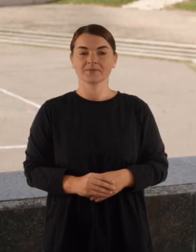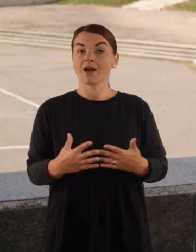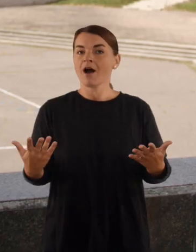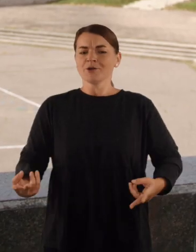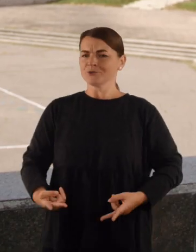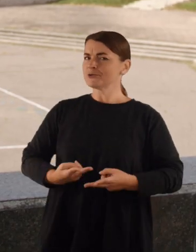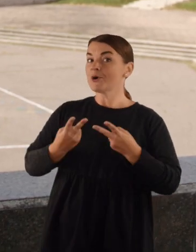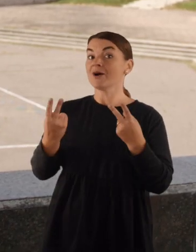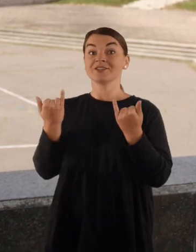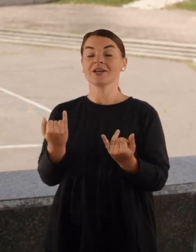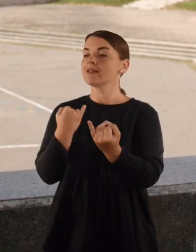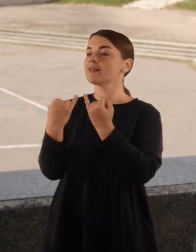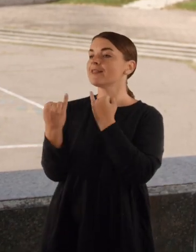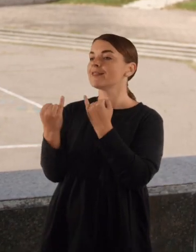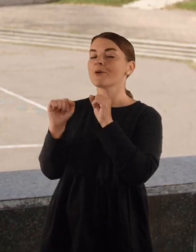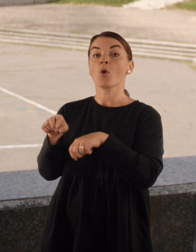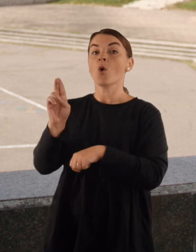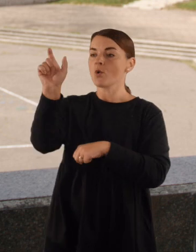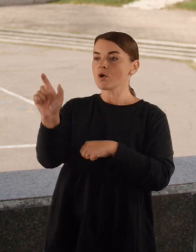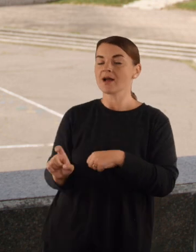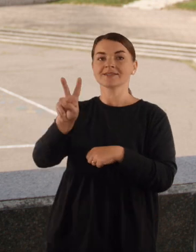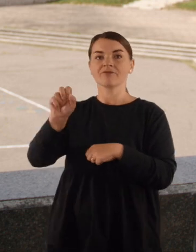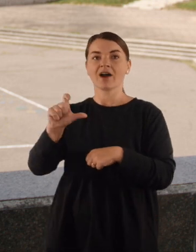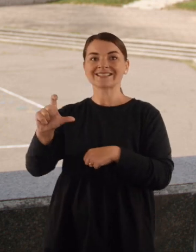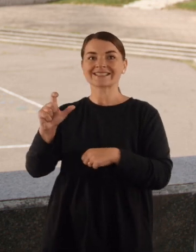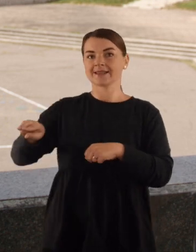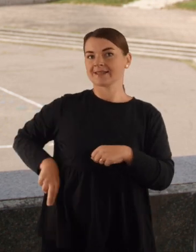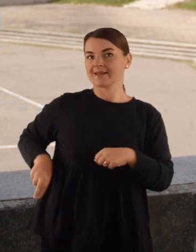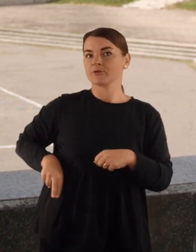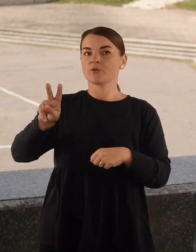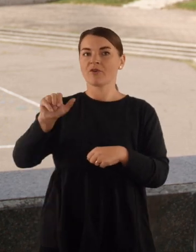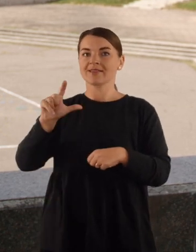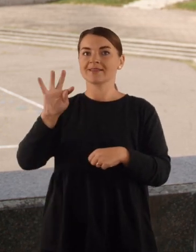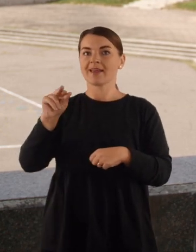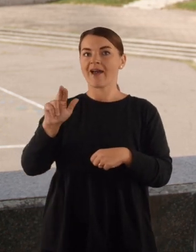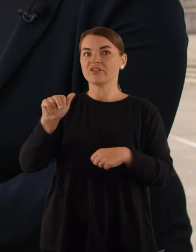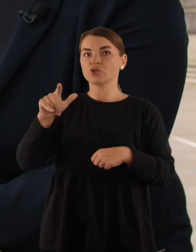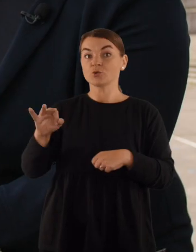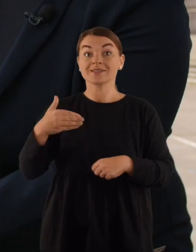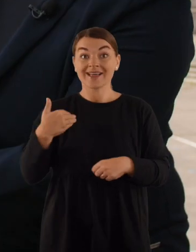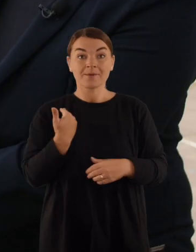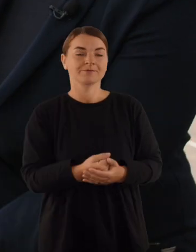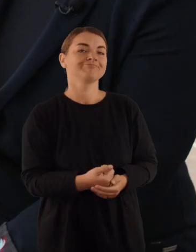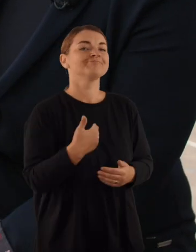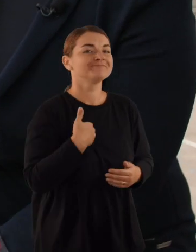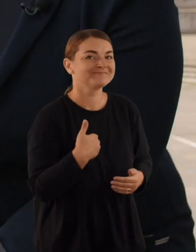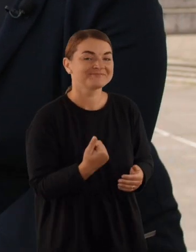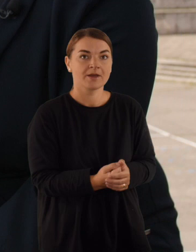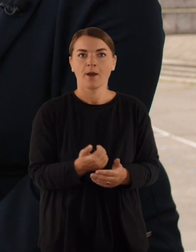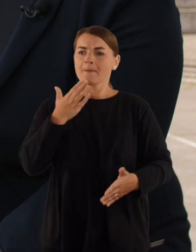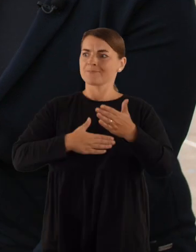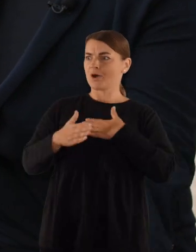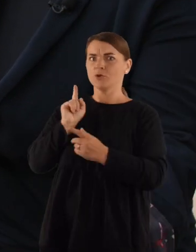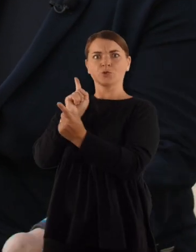Labai džiaugiuosi, kad mes galima pakalbėti šiandien su VATS direktoriumi Tomu Vaitkevičiomis. Sveiki, Tomai. Sveiki. Labai malonu